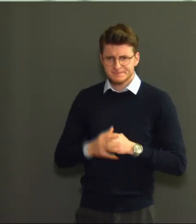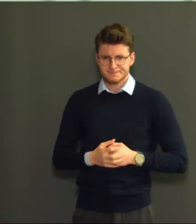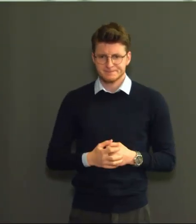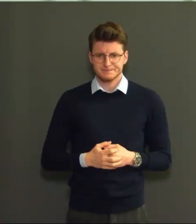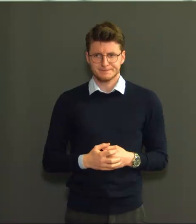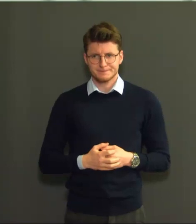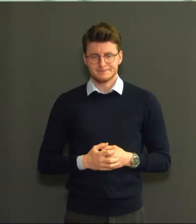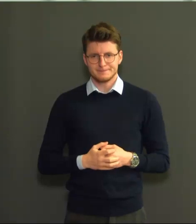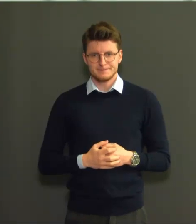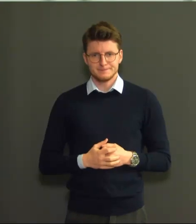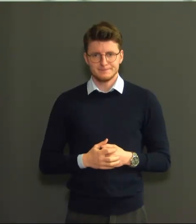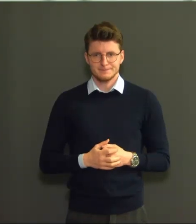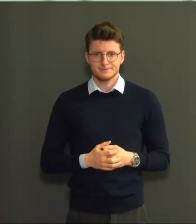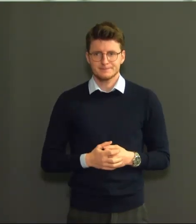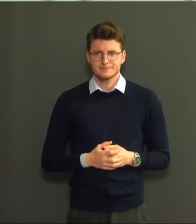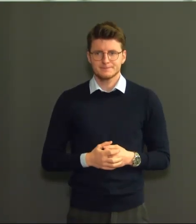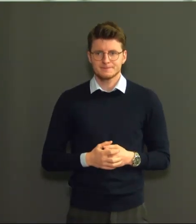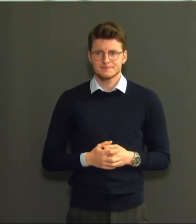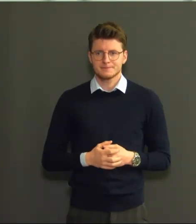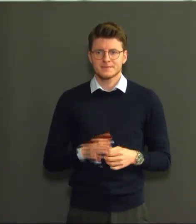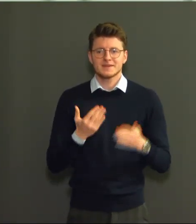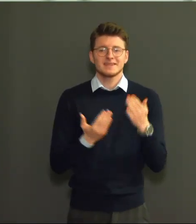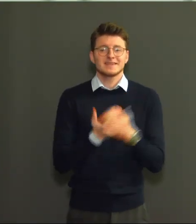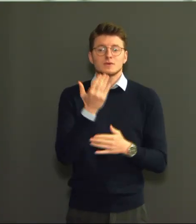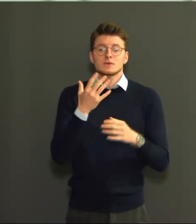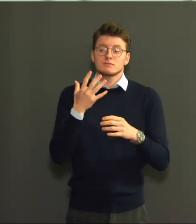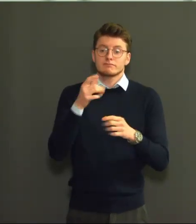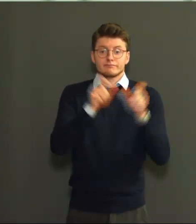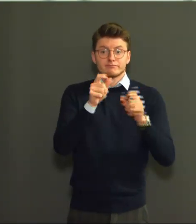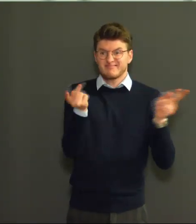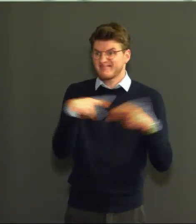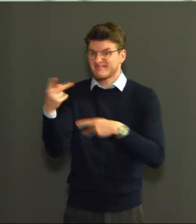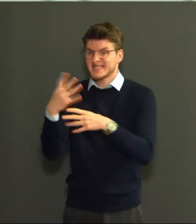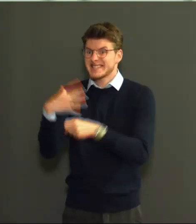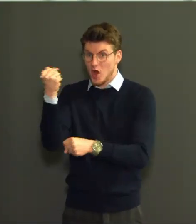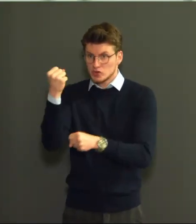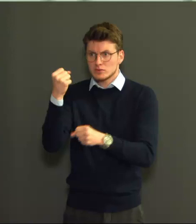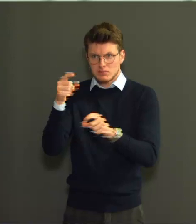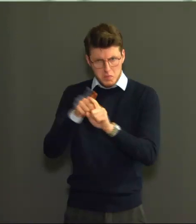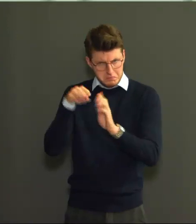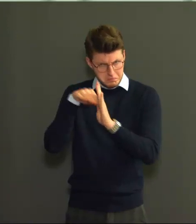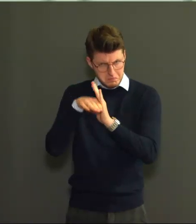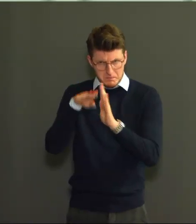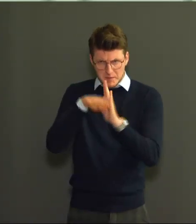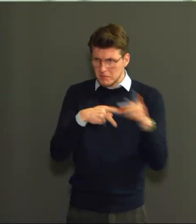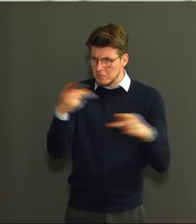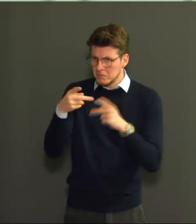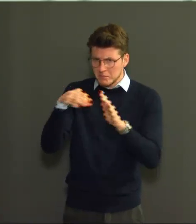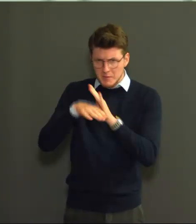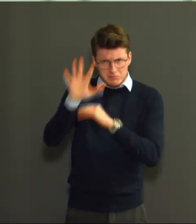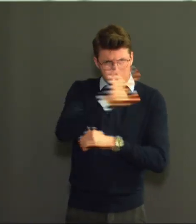Het aantal nieuwe ziekenhuisopnames gaat verder in dalende lijn en dit in zowat alle provincies.